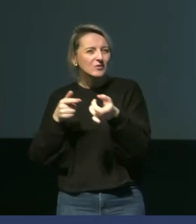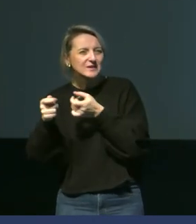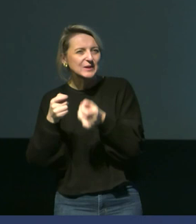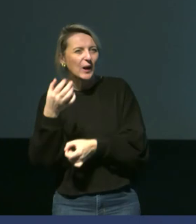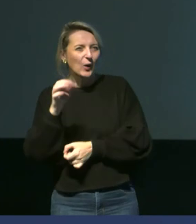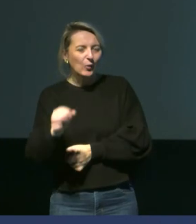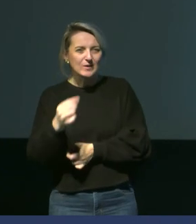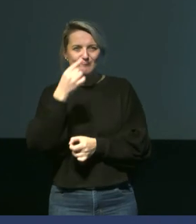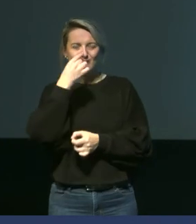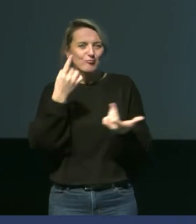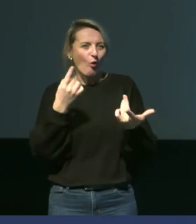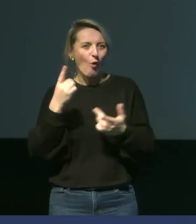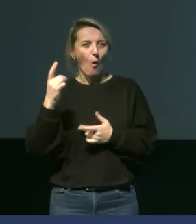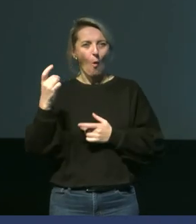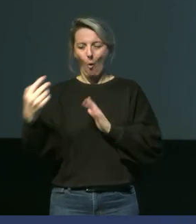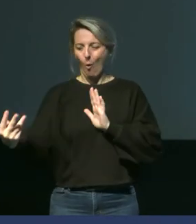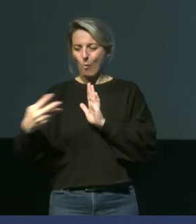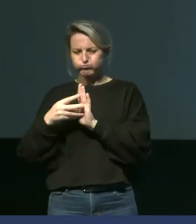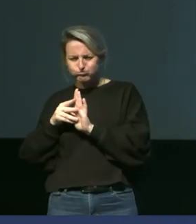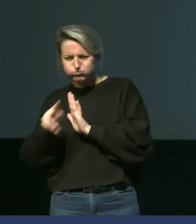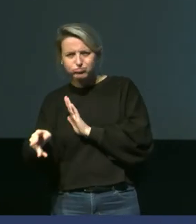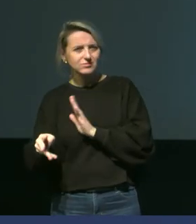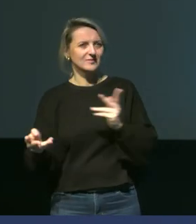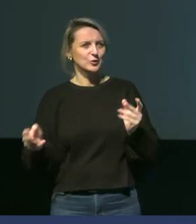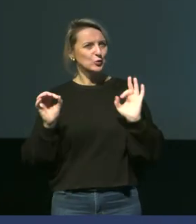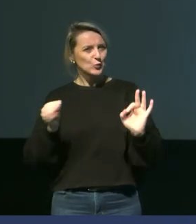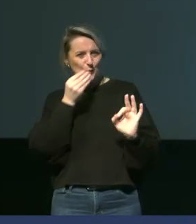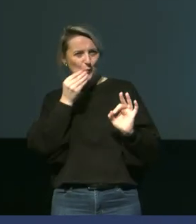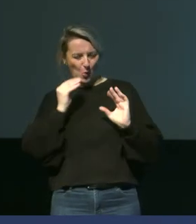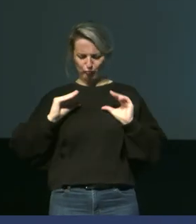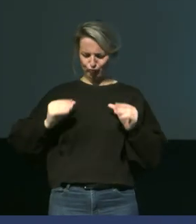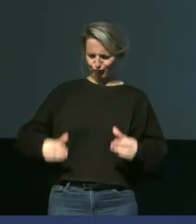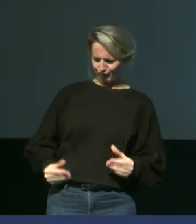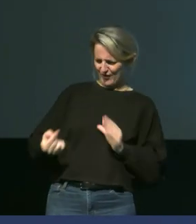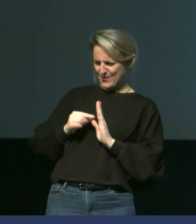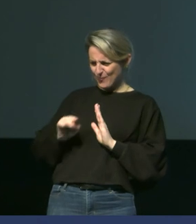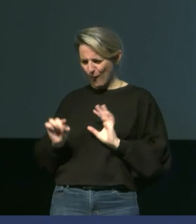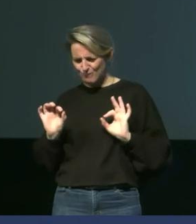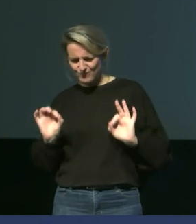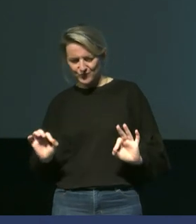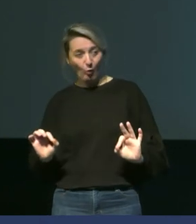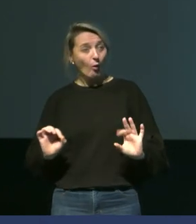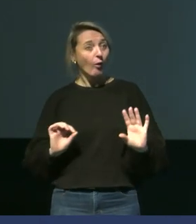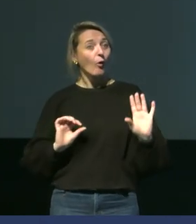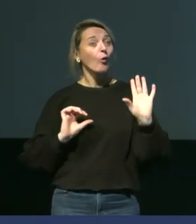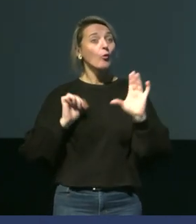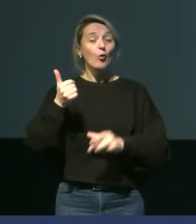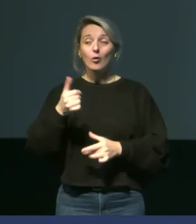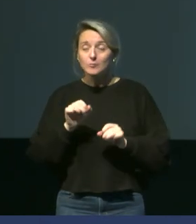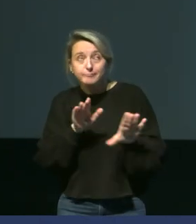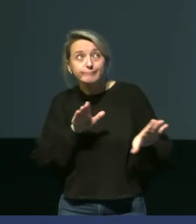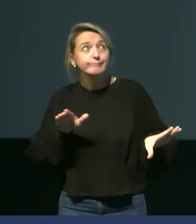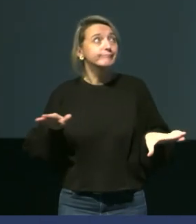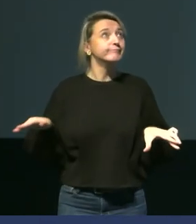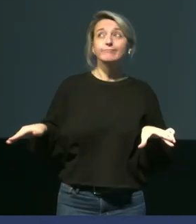étanches. On l'a vu bien isolé pour vivre dans l'eau froide. Le lendemain, je l'ai vu émerger de son petit iglou de